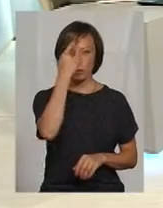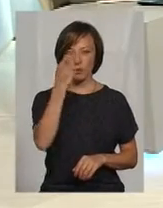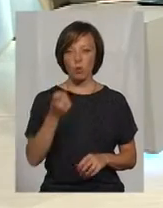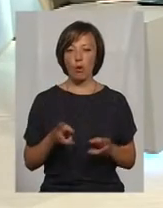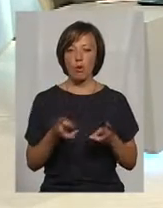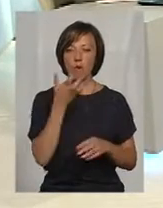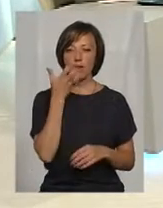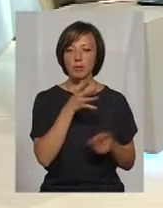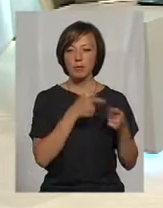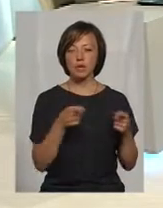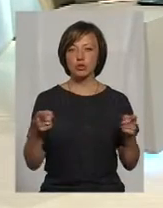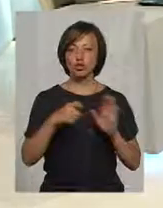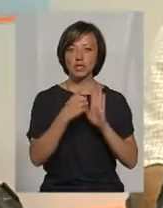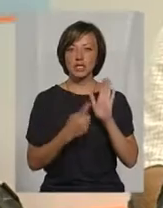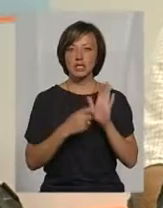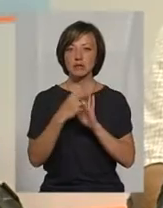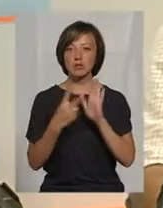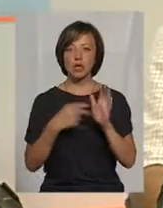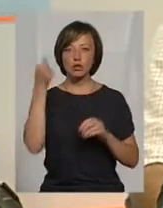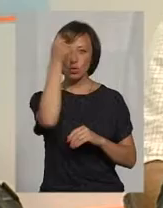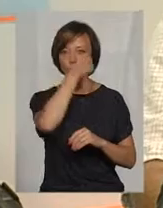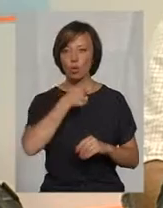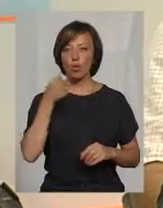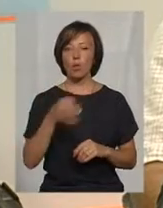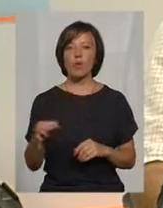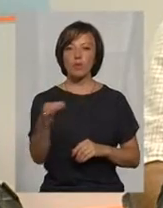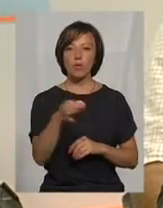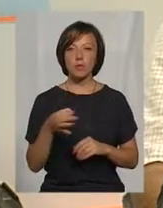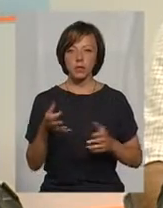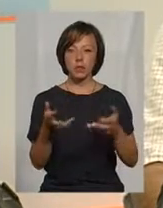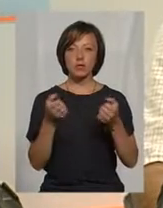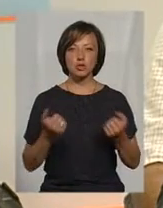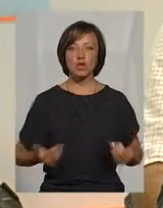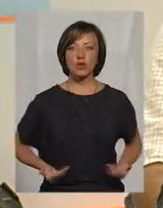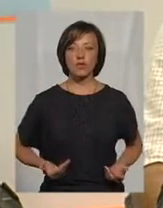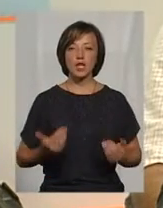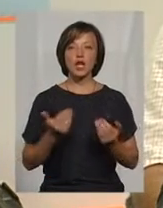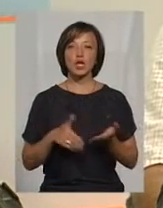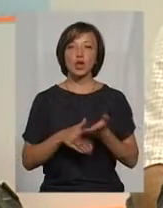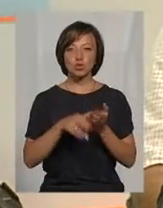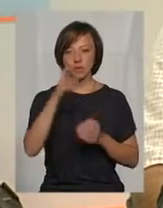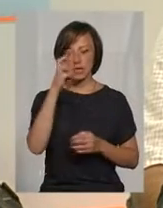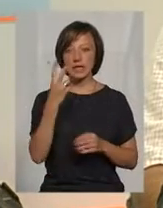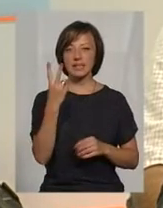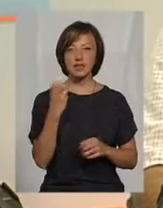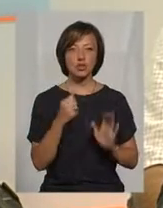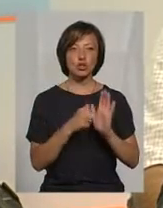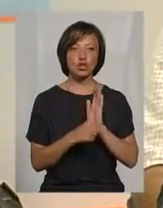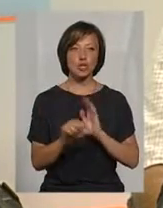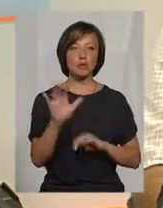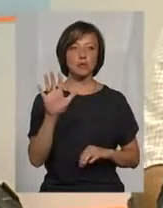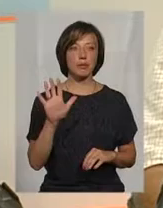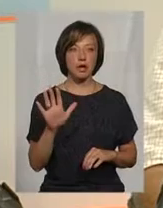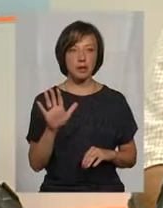2016-2017 року в області одержувало житлові субсидії 265